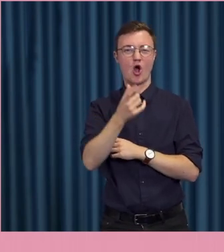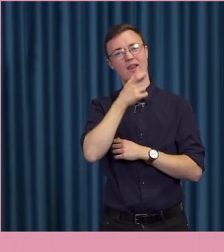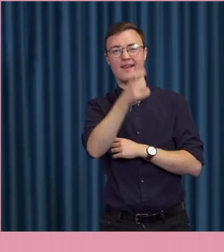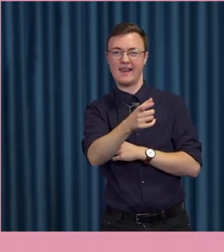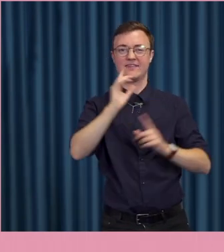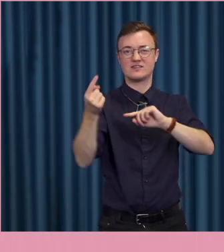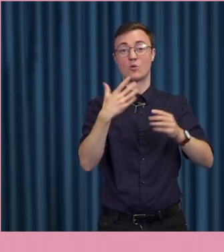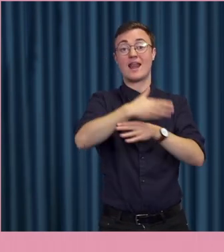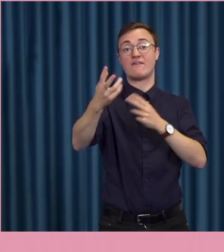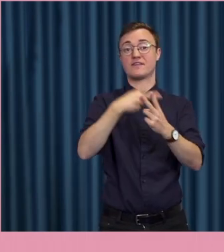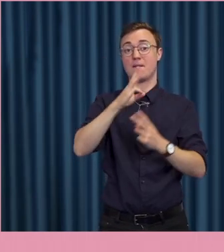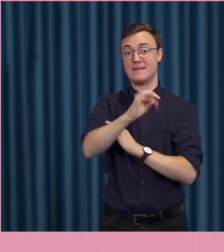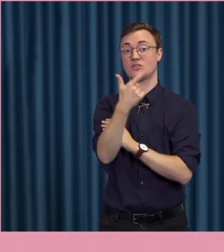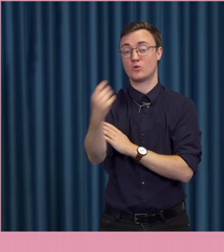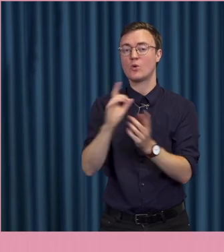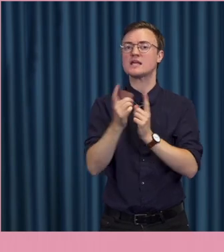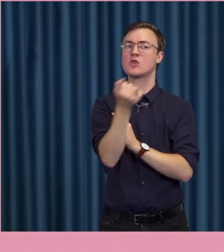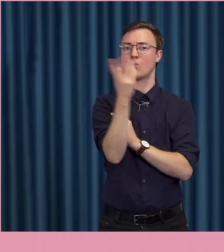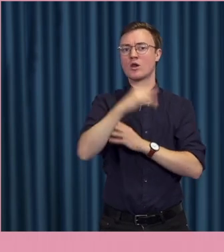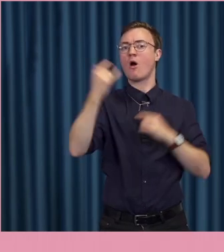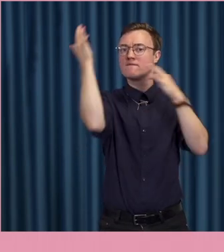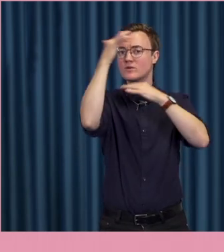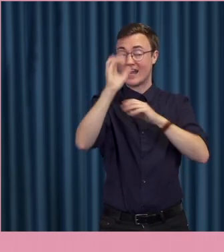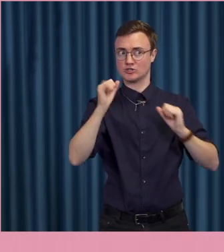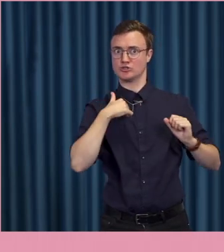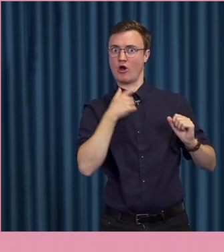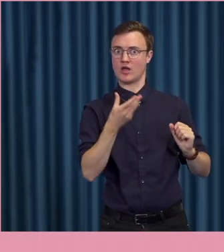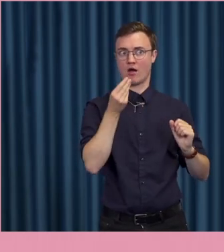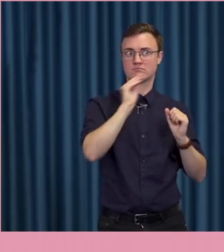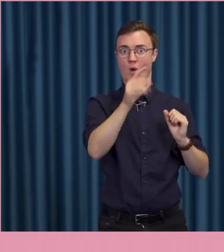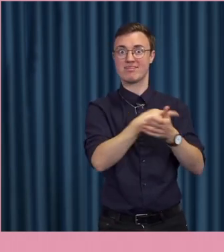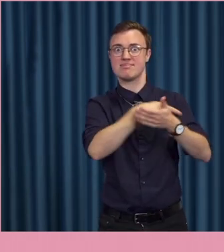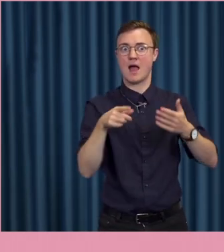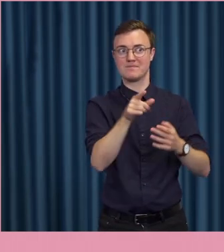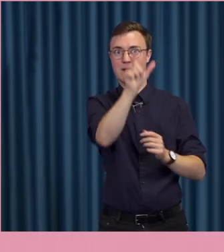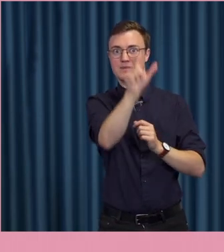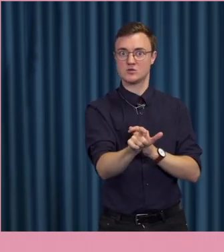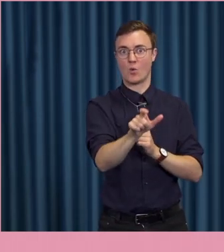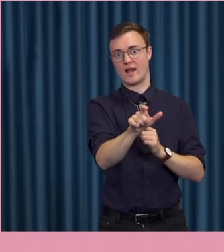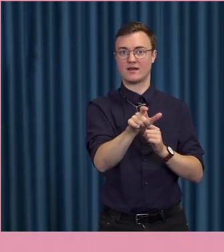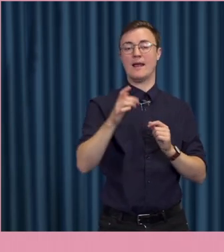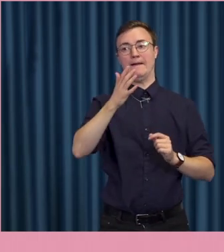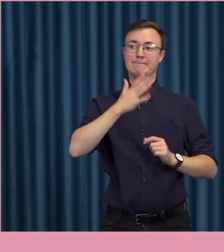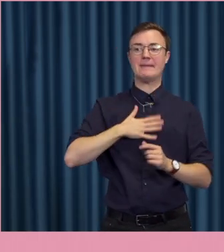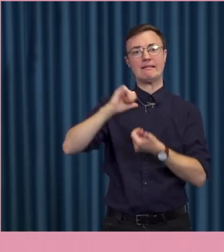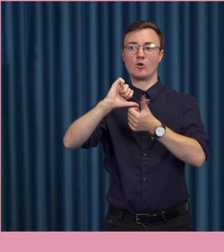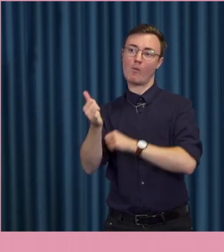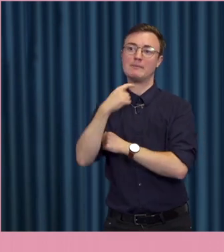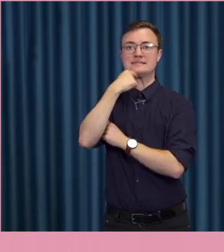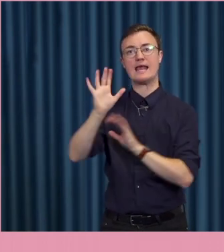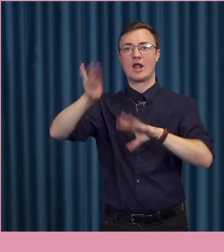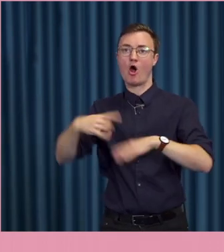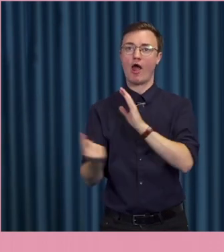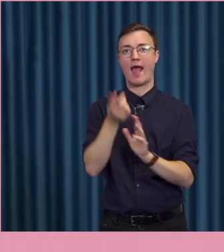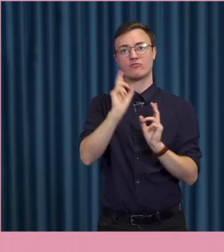Några i alla fall kan ha funderat över, borde jag verkligen namnge den här personen som min bekant säger har utsatt henne,